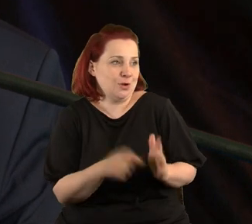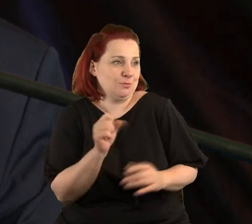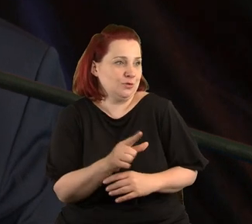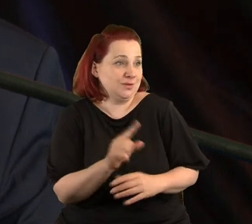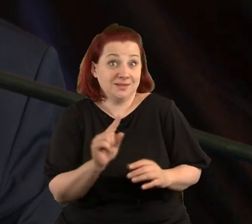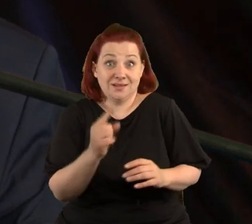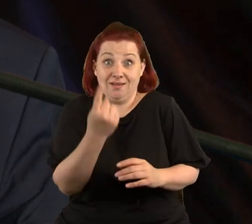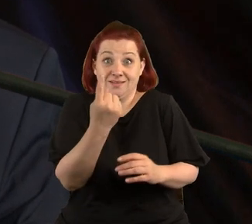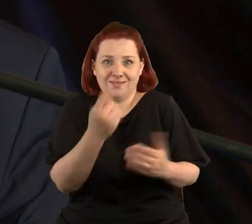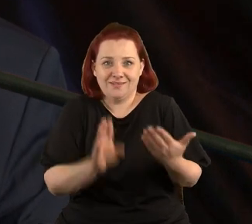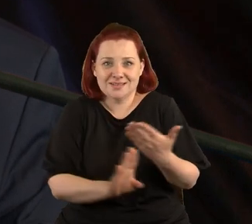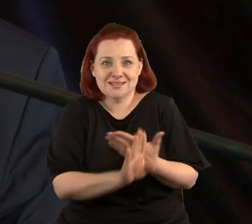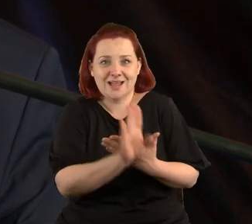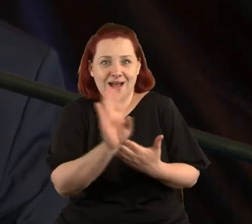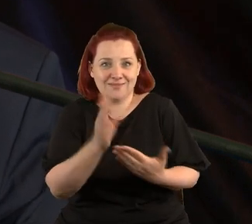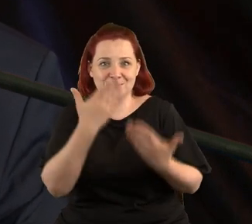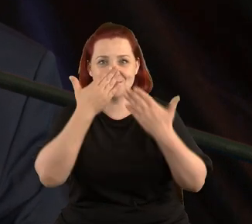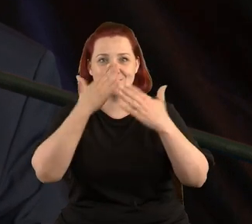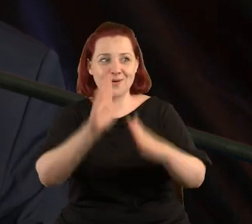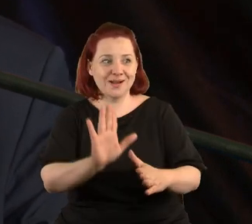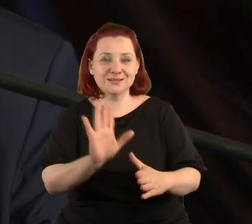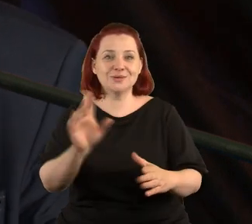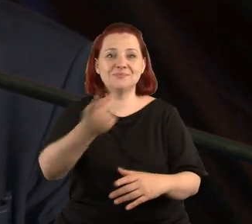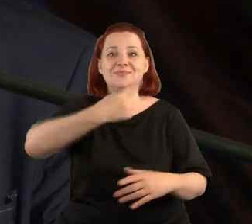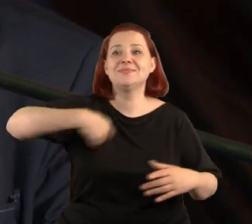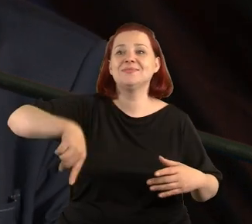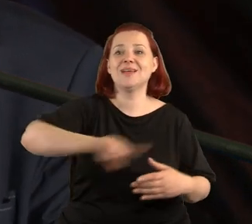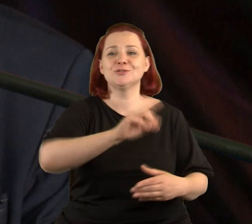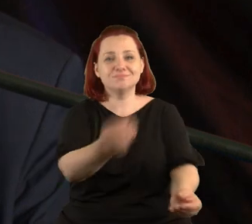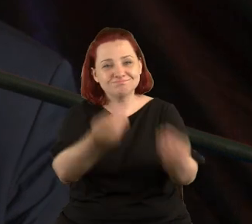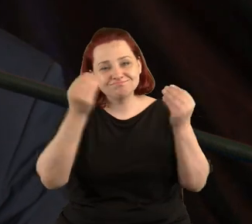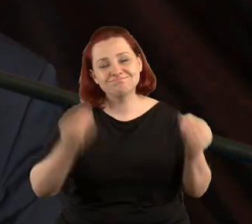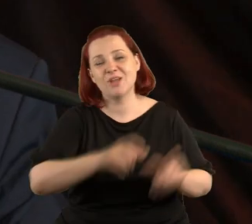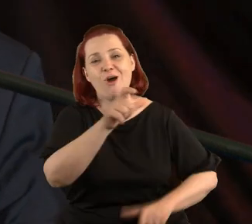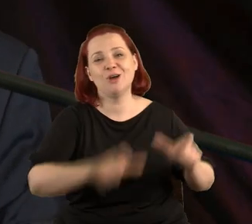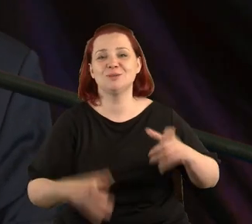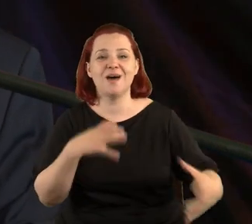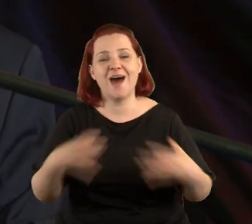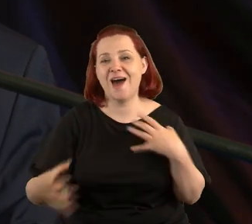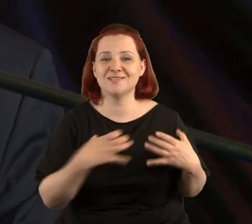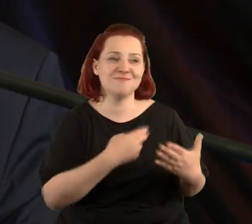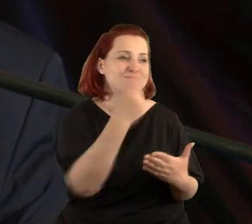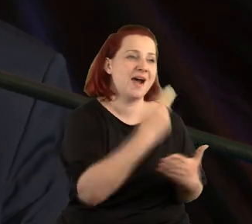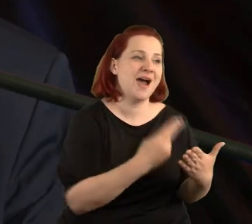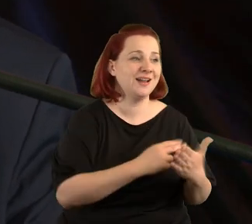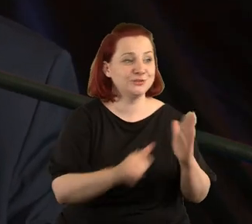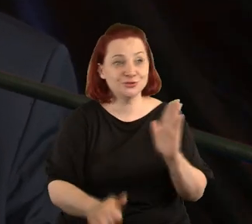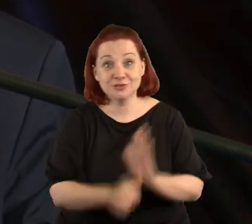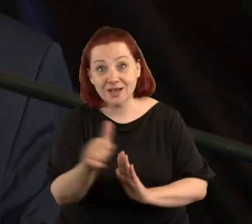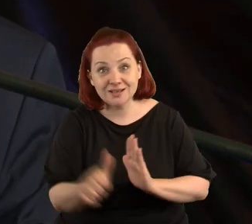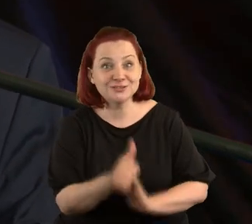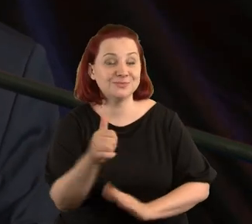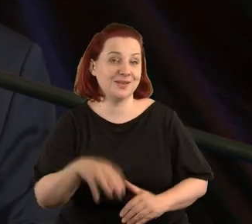wystawa, która prezentuje naszych wybitnych artystów, malarzy, rzeźbiarzy,